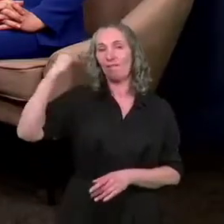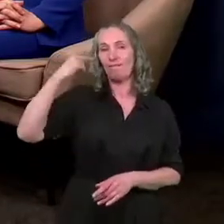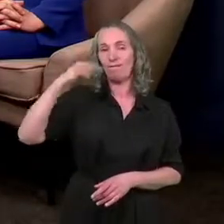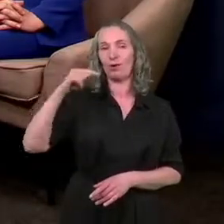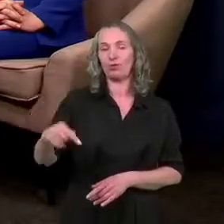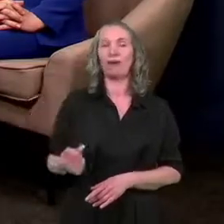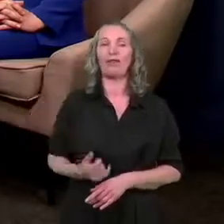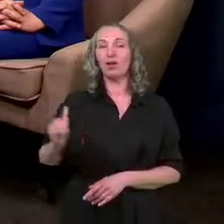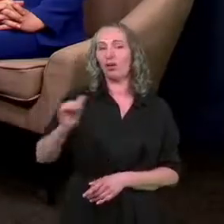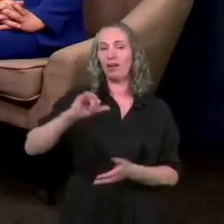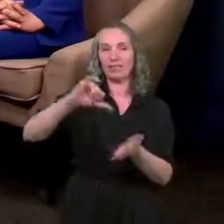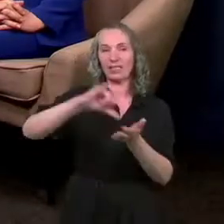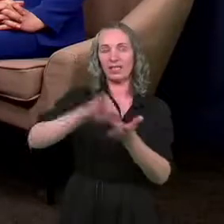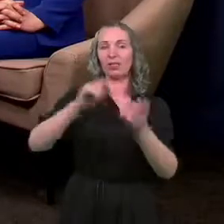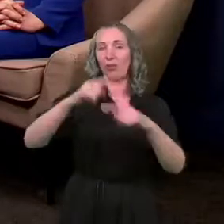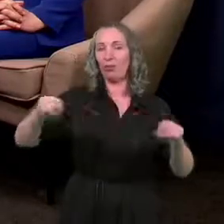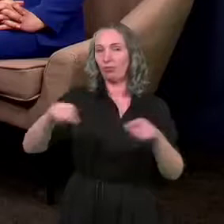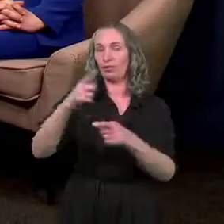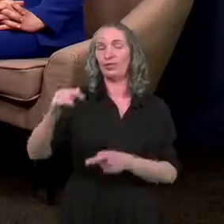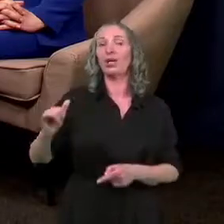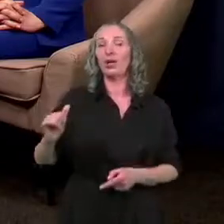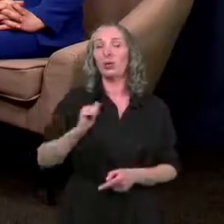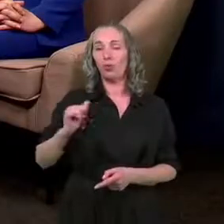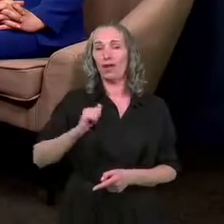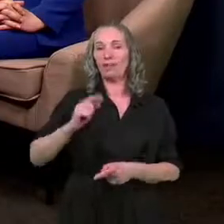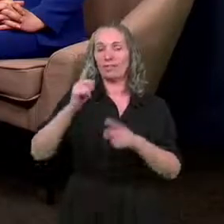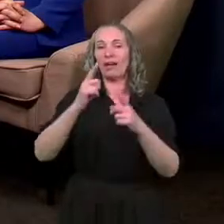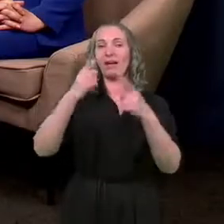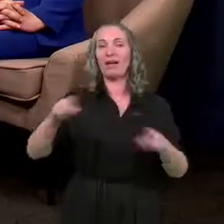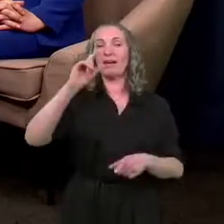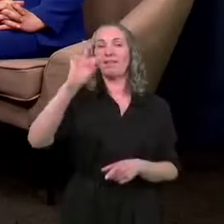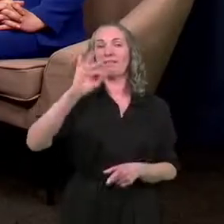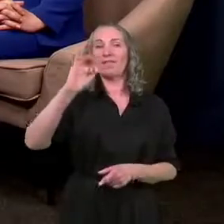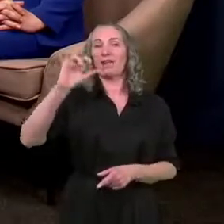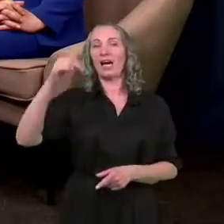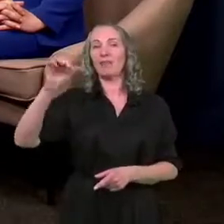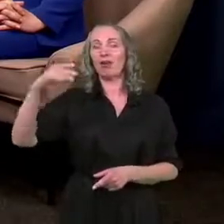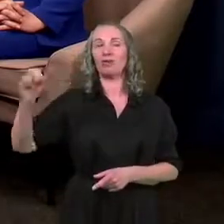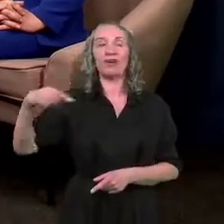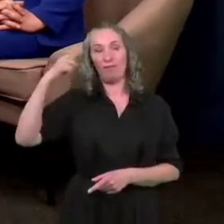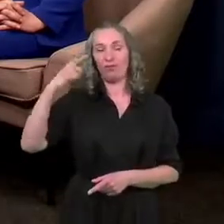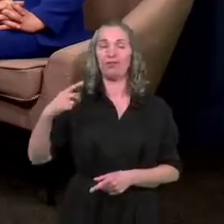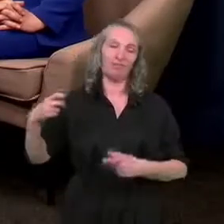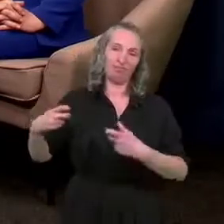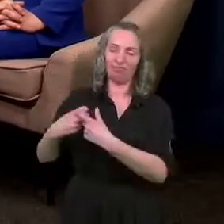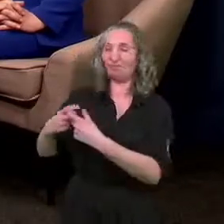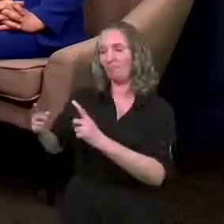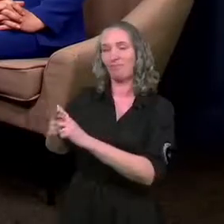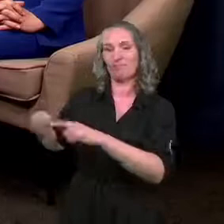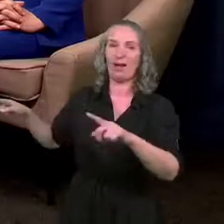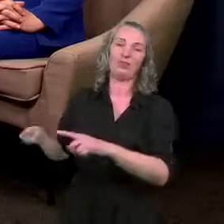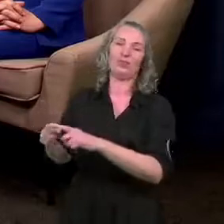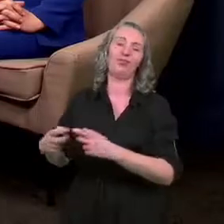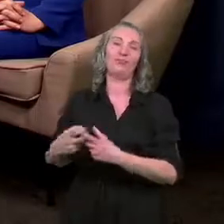czyli Kujawskie Centrum Muzyki i Kujawska Filharmonia we Włocławku by znakomicie ze sobą współgrały. I